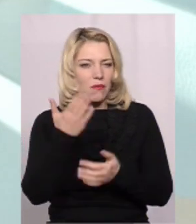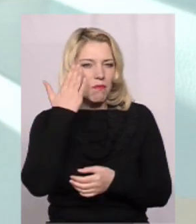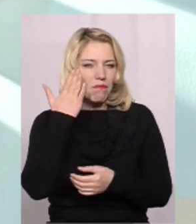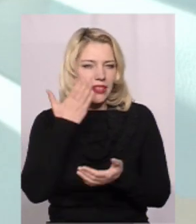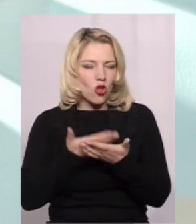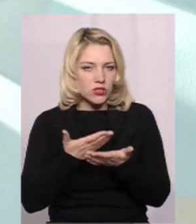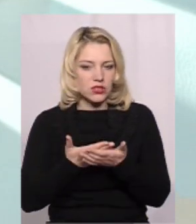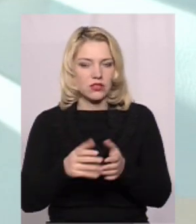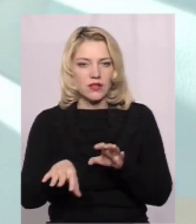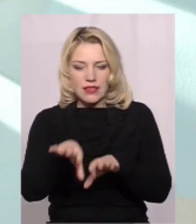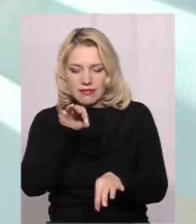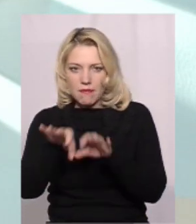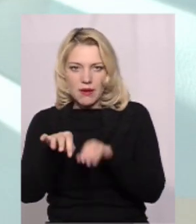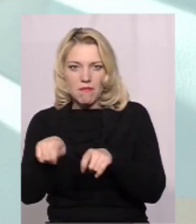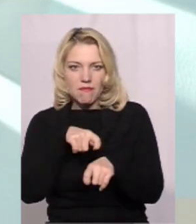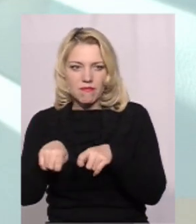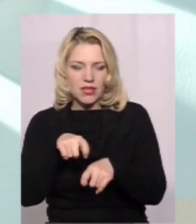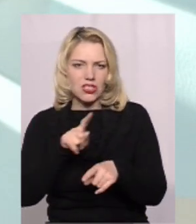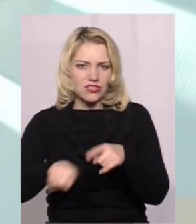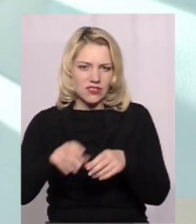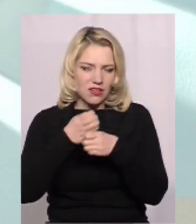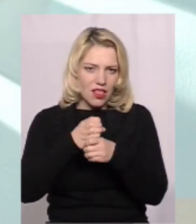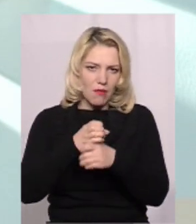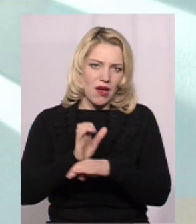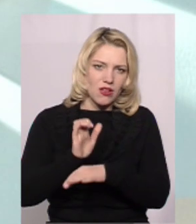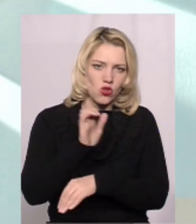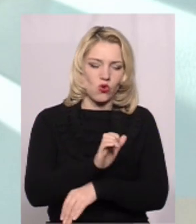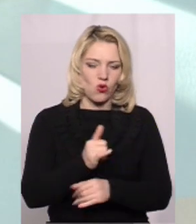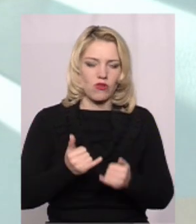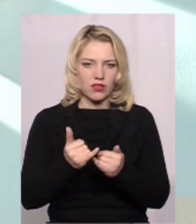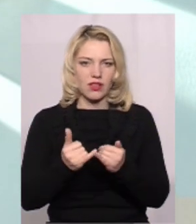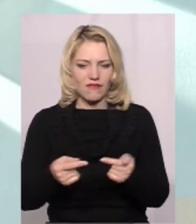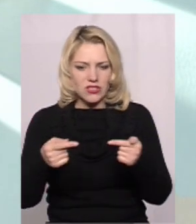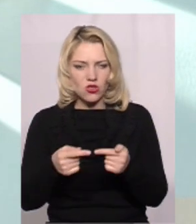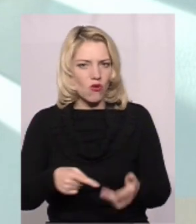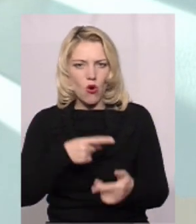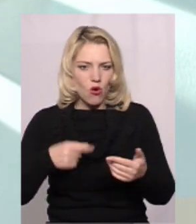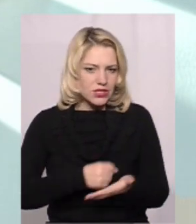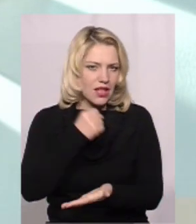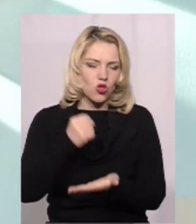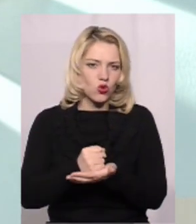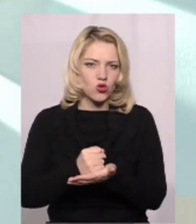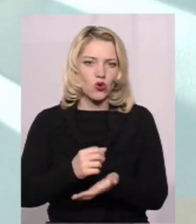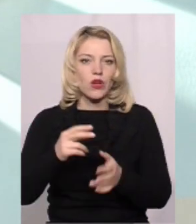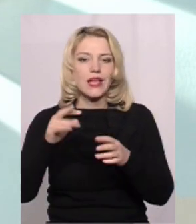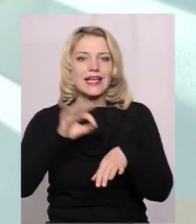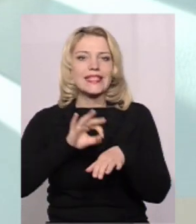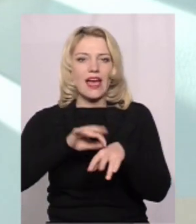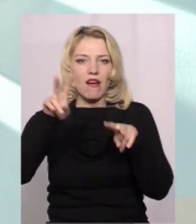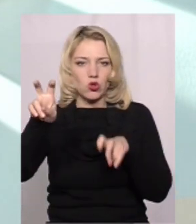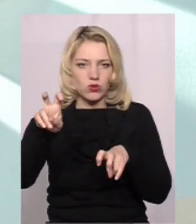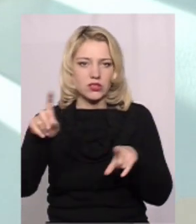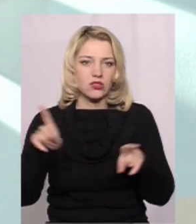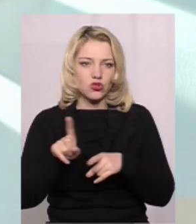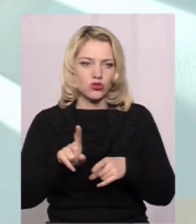відібрати патологічний матеріал Як можна скорше його направити в лабораторію для встановлення остаточного діагноза в цей час вже проводяться дії